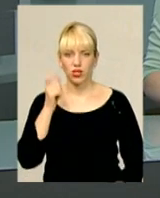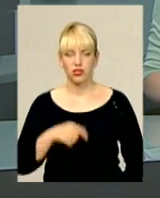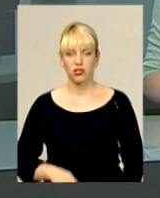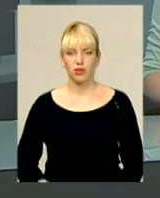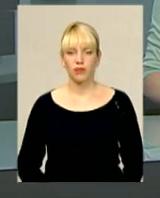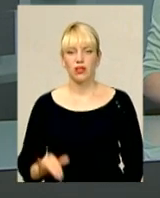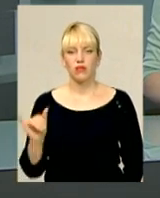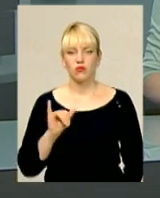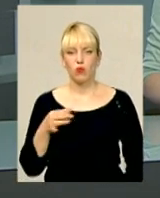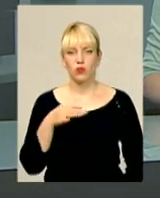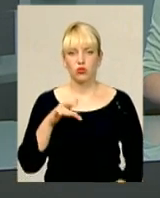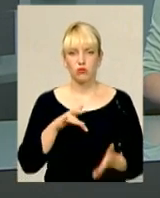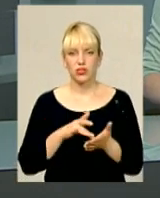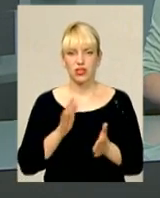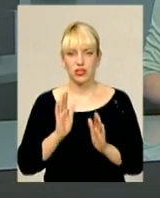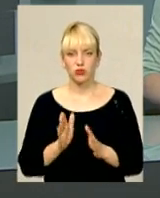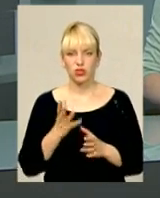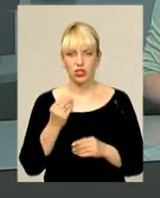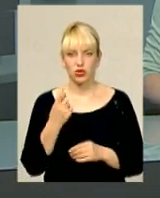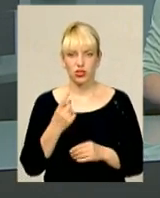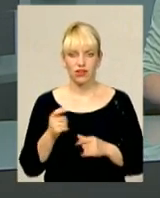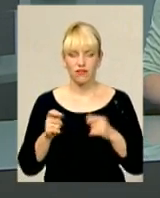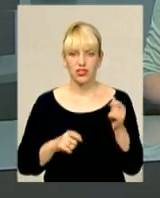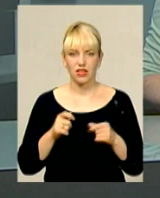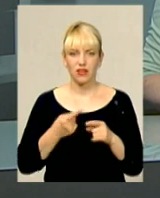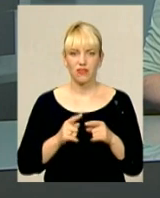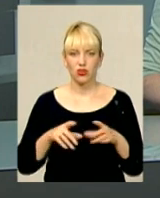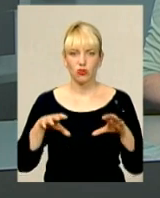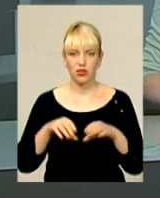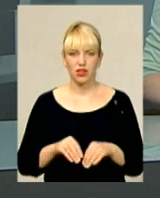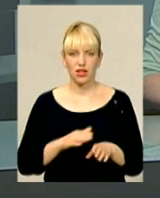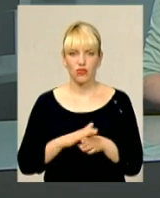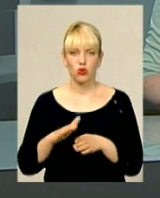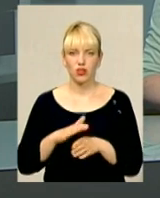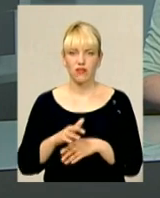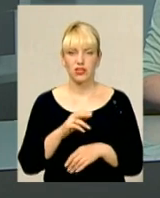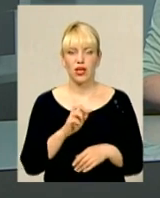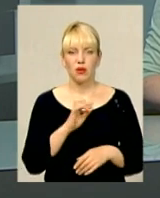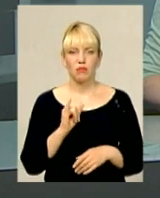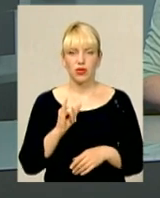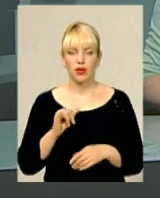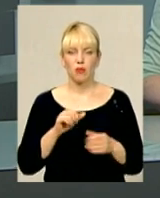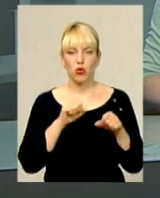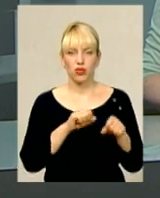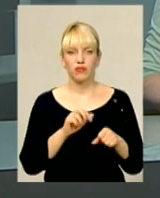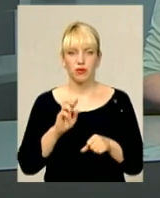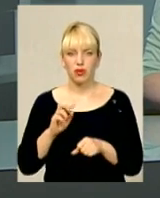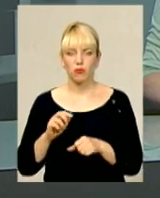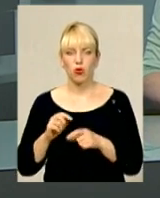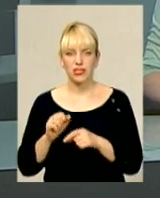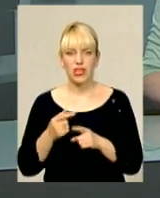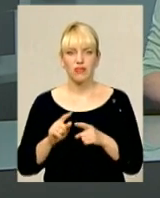А в суботу в обласному центрі відбується ще один фестиваль. Він об'єднає виконавців бій-боїв та біт-боксерів і